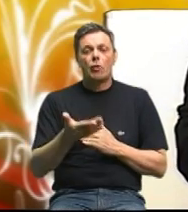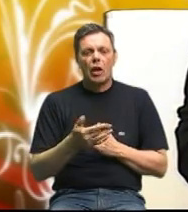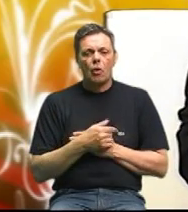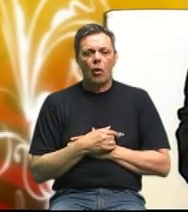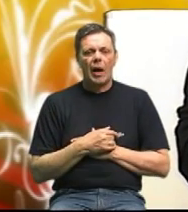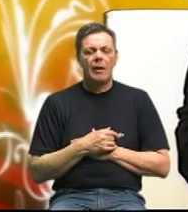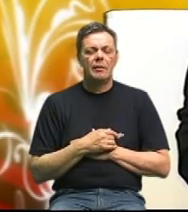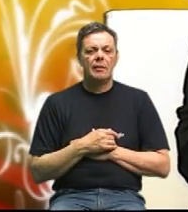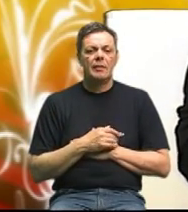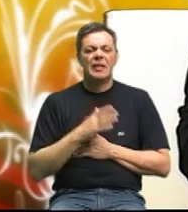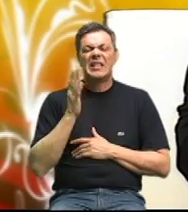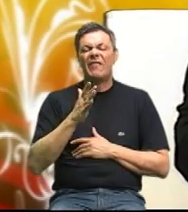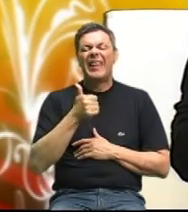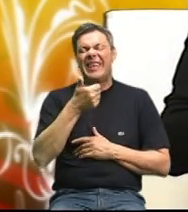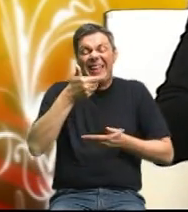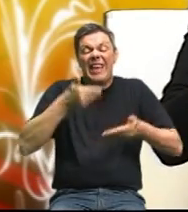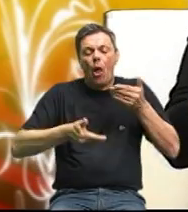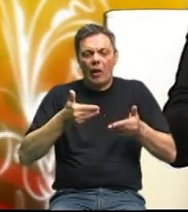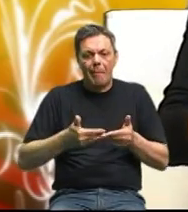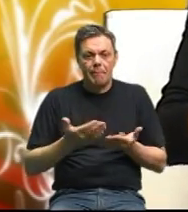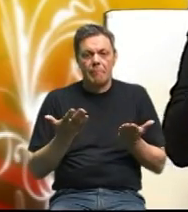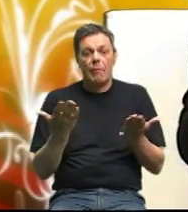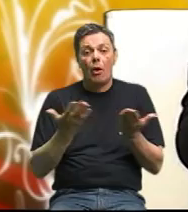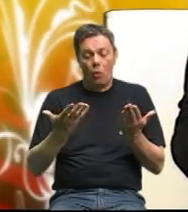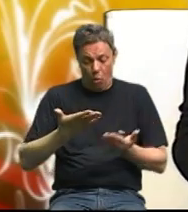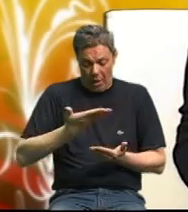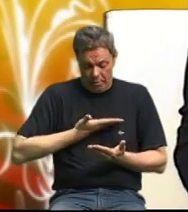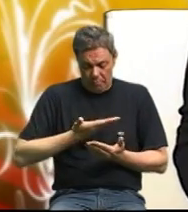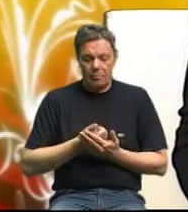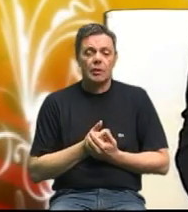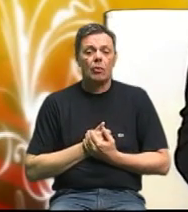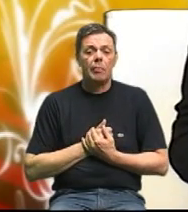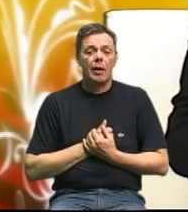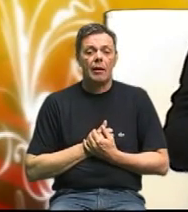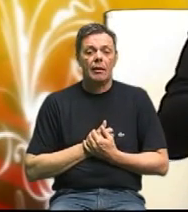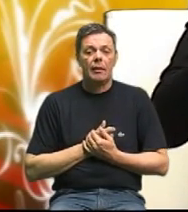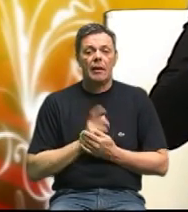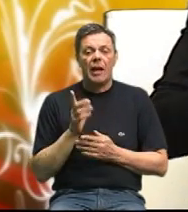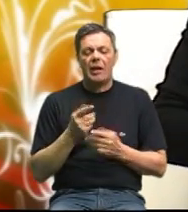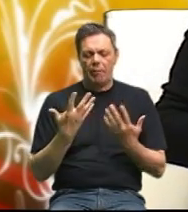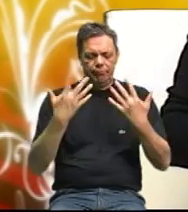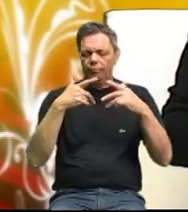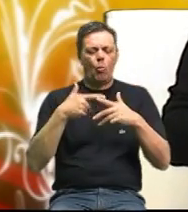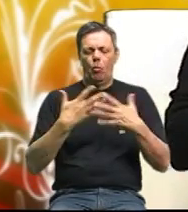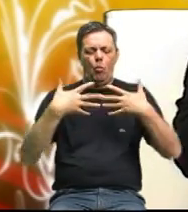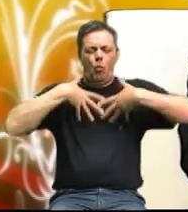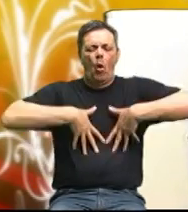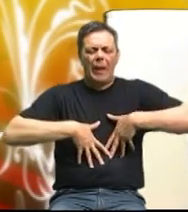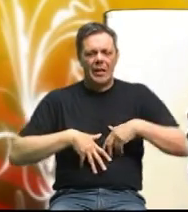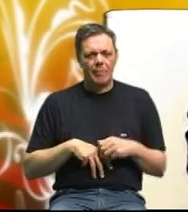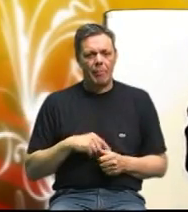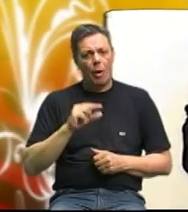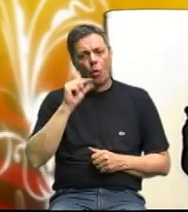ovak, svake kilo koja se dobije, da, ide unutra. U